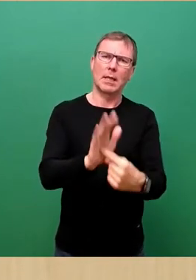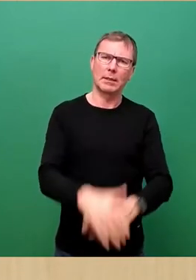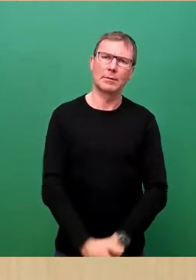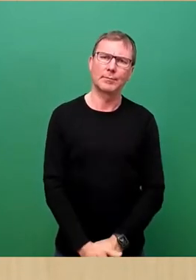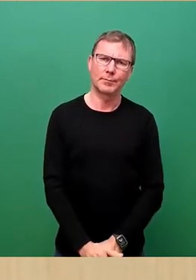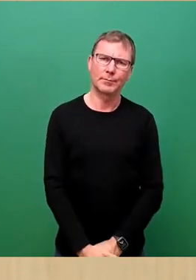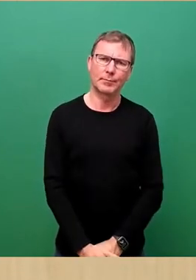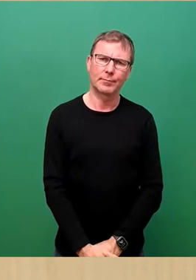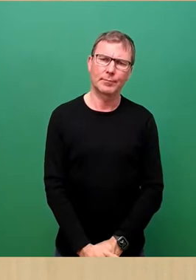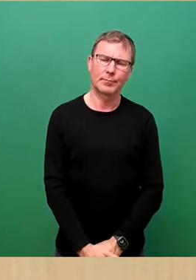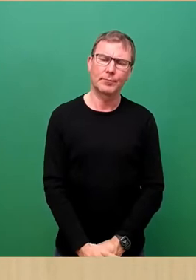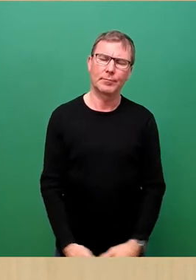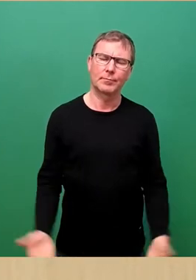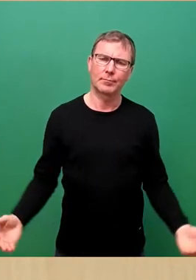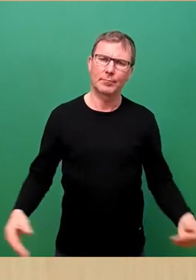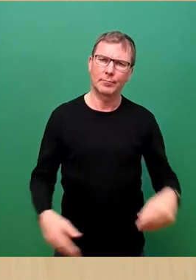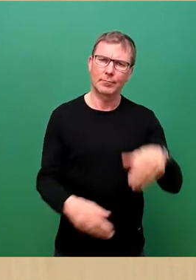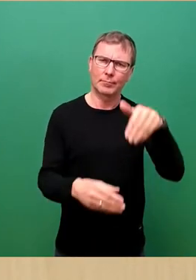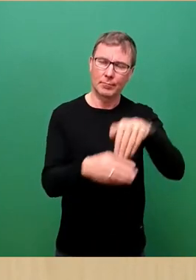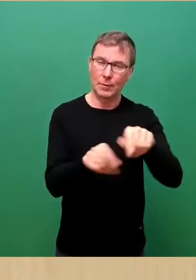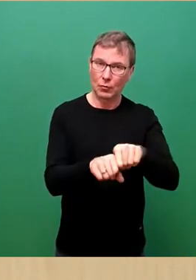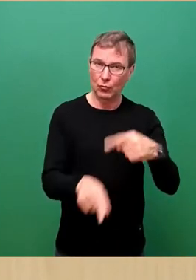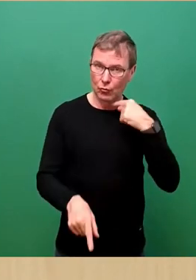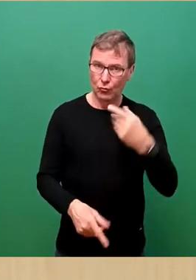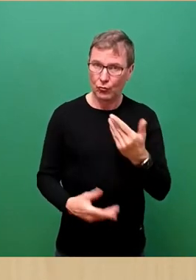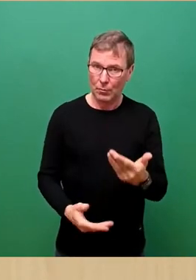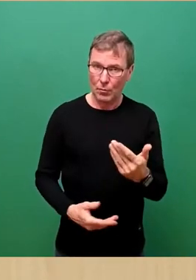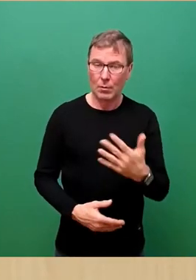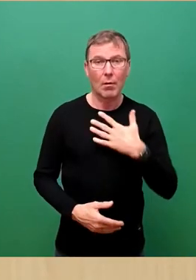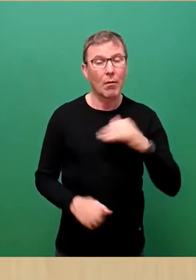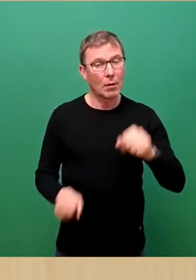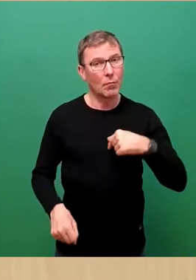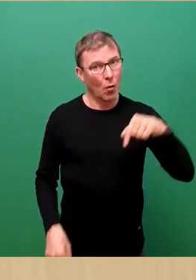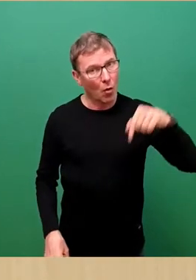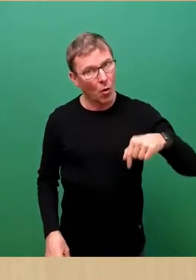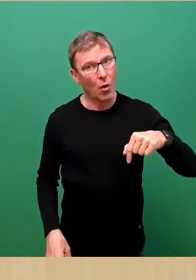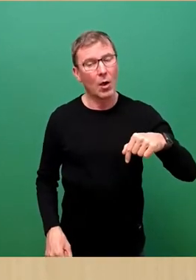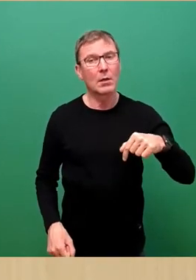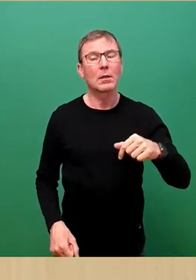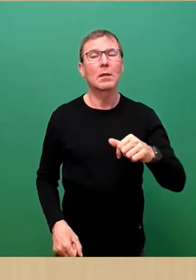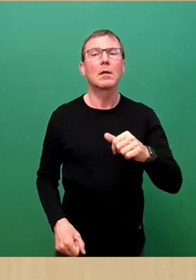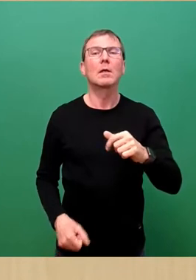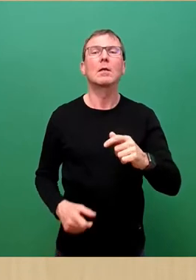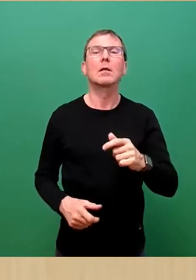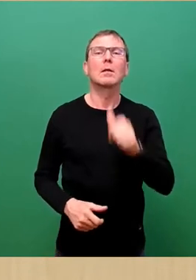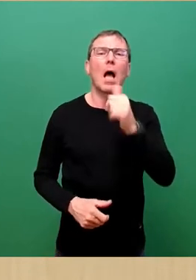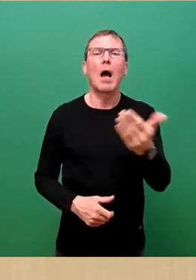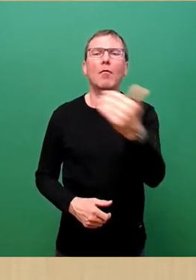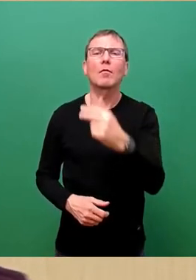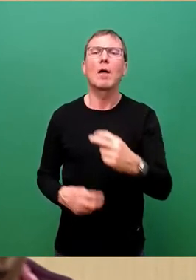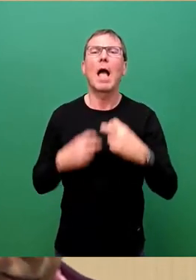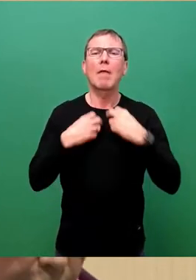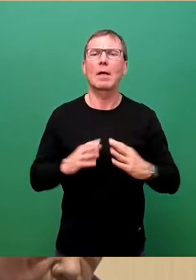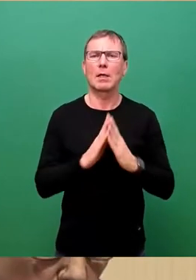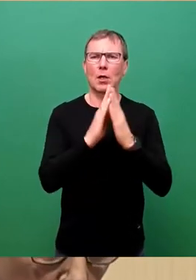Damit, mit dieser Zustimmung, würden wir heute auch dem Aufruf der Evangelischen Kirche in Deutschland folgen. Dazu